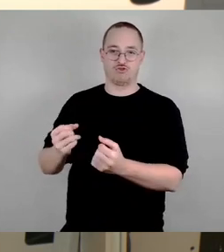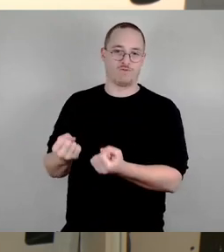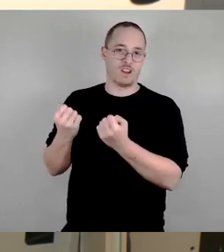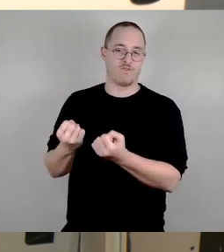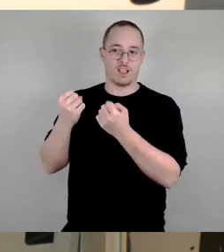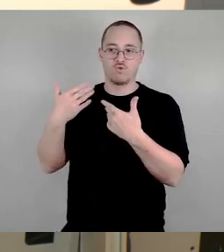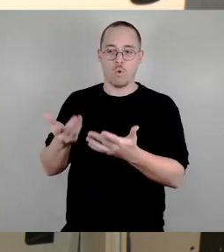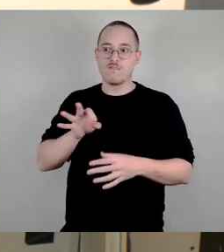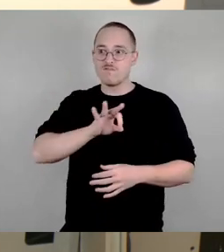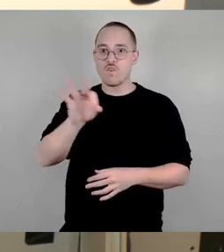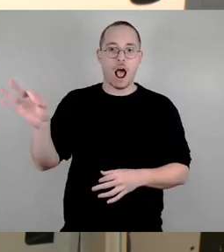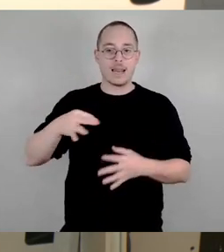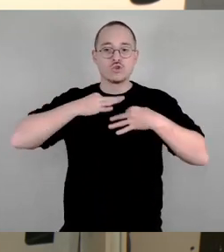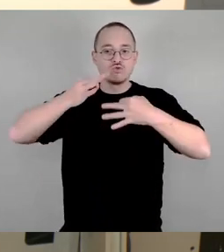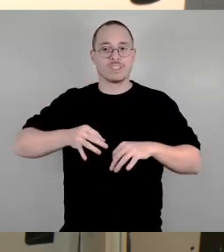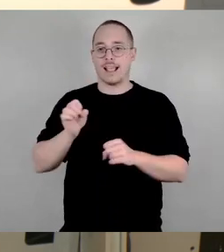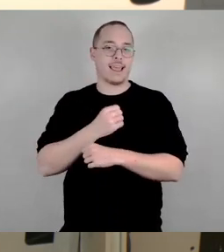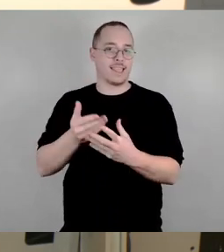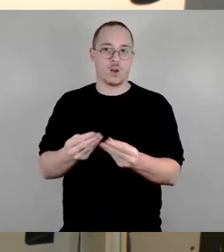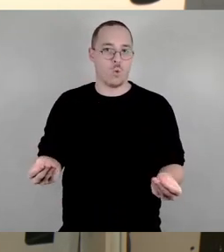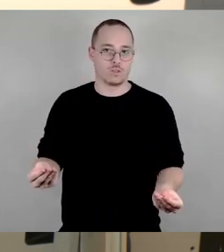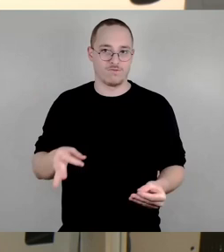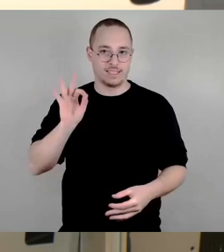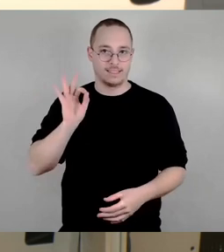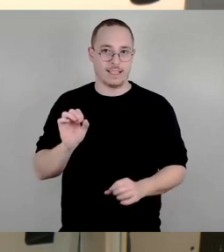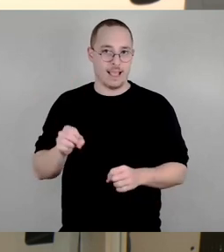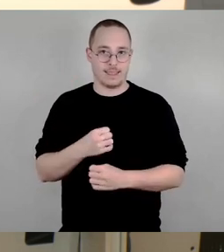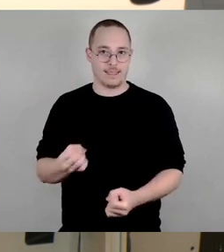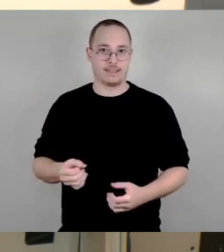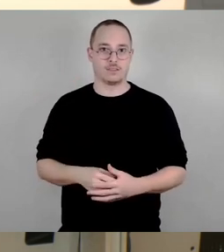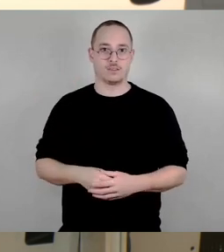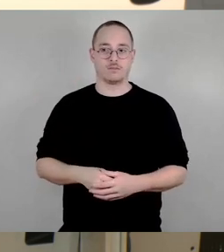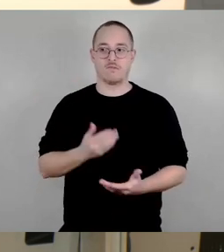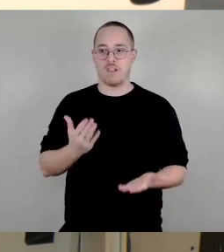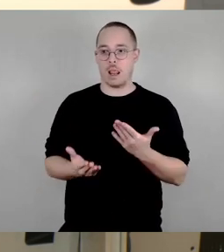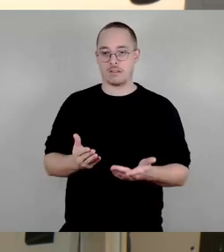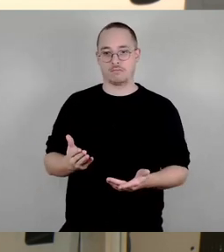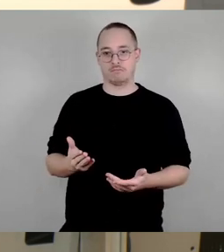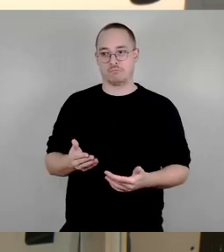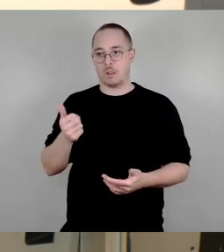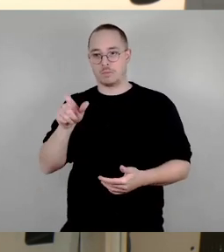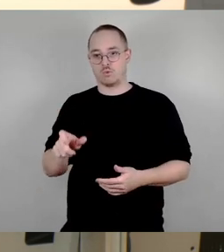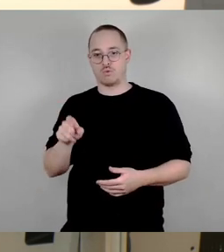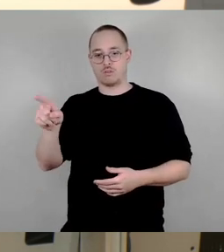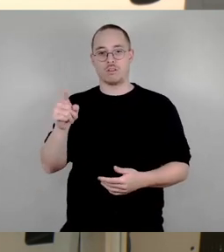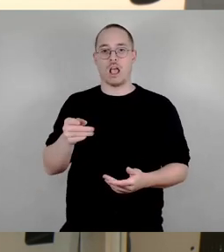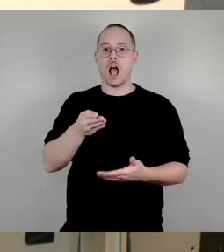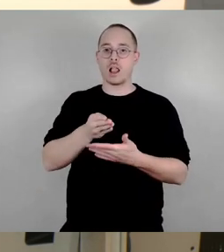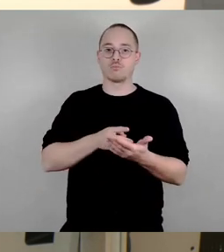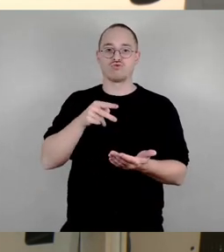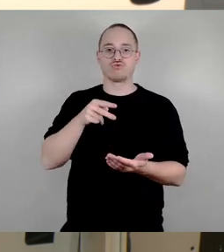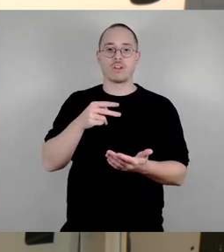einfach nicht, weil der Platz fehlt. Das sieht schon der aufmerksame Beobachter, der sich mal eine halbe Stunde im Berufsverkehr an den Straßenrand stellt.